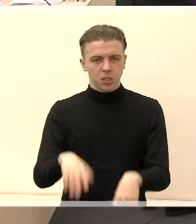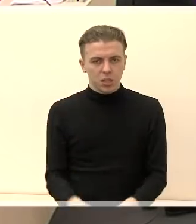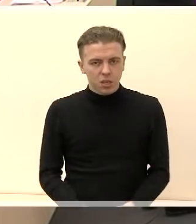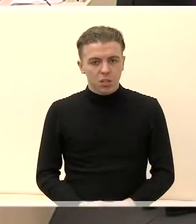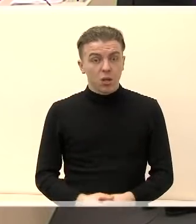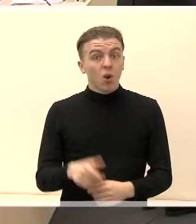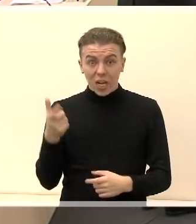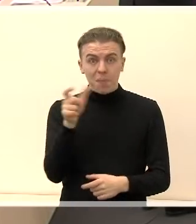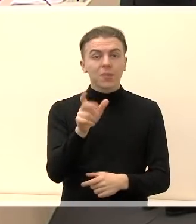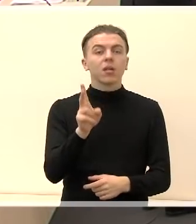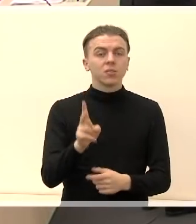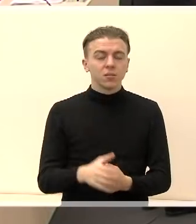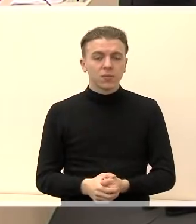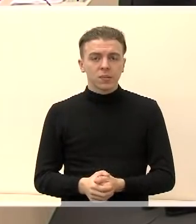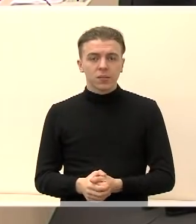replika.